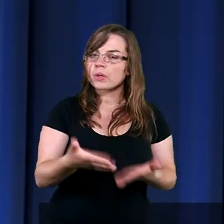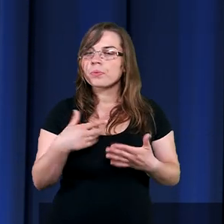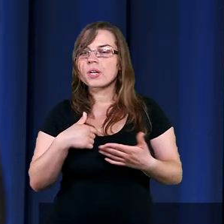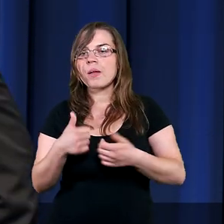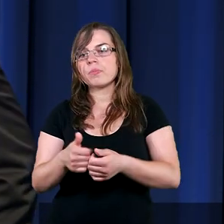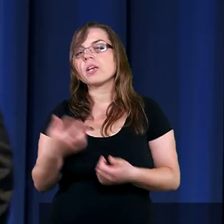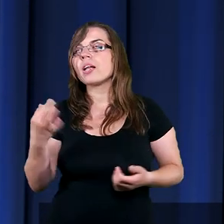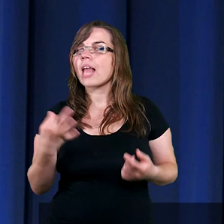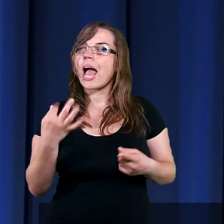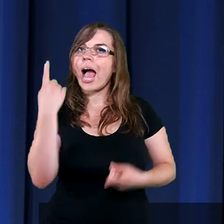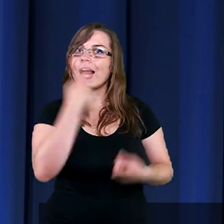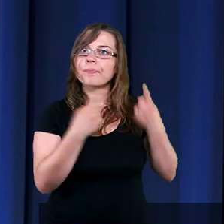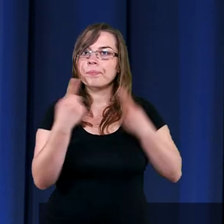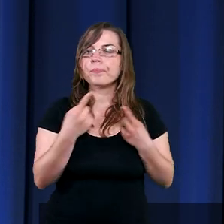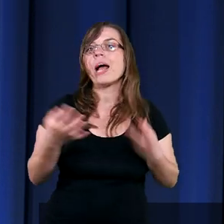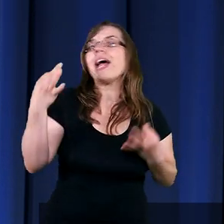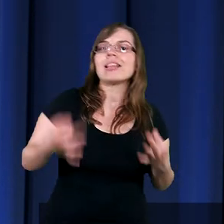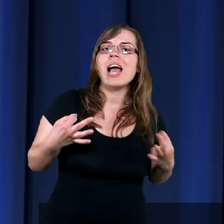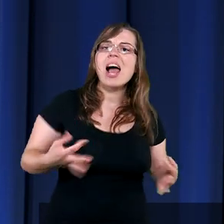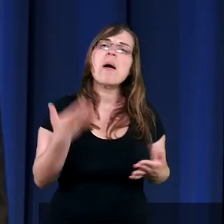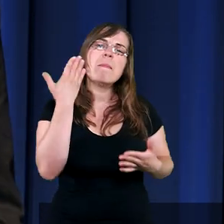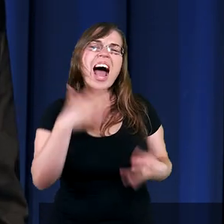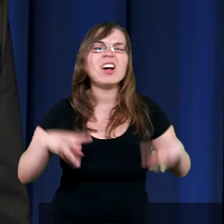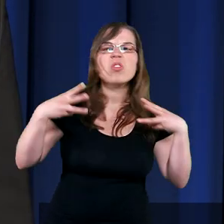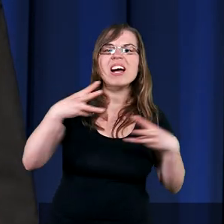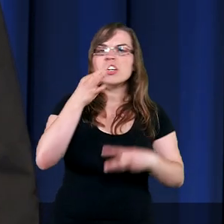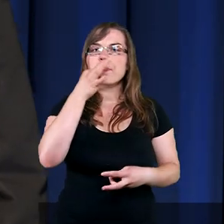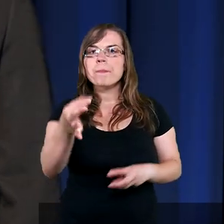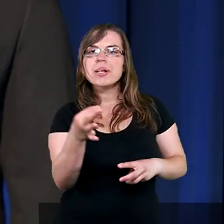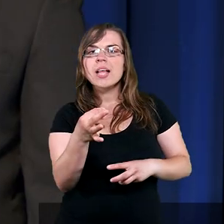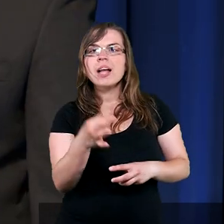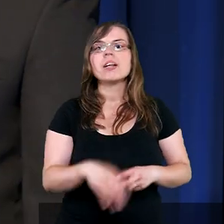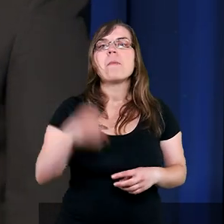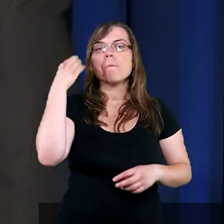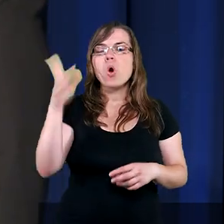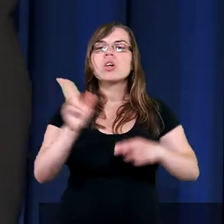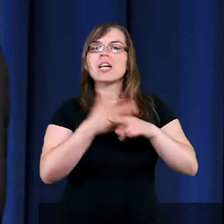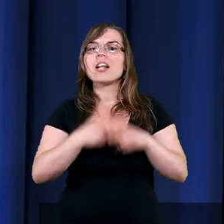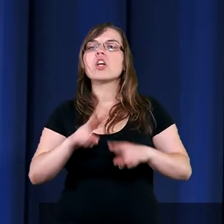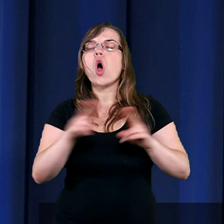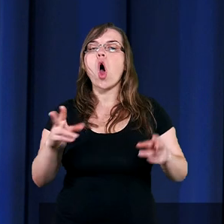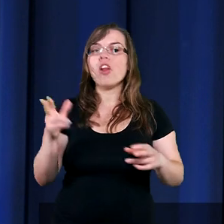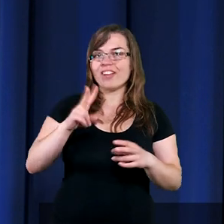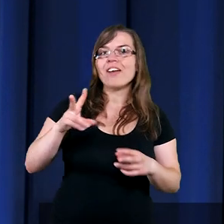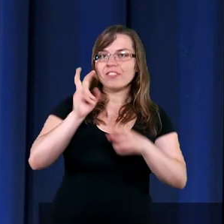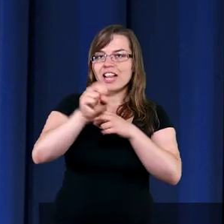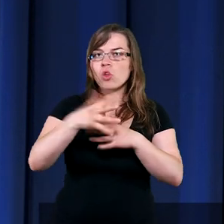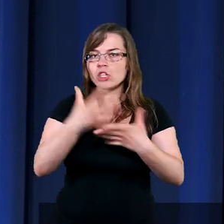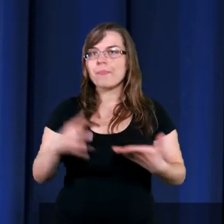snu. I teraz, i teraz bardzo ważne pytanie. Czy Mojżesz kiedykolwiek wszedł do ziemi obiecanej?